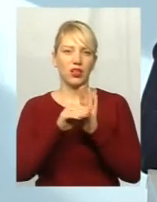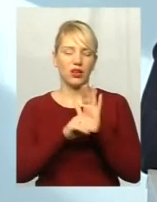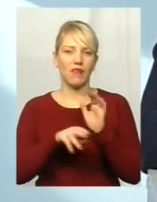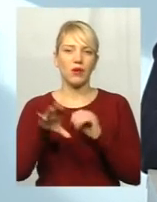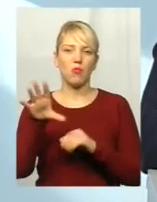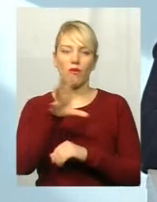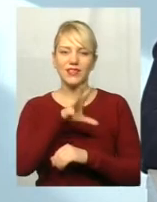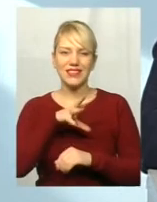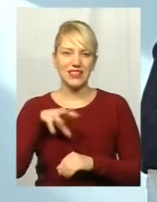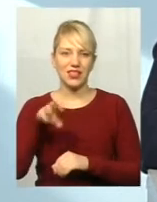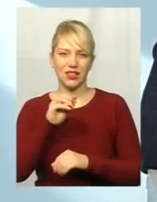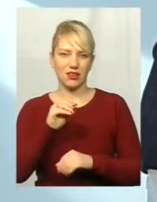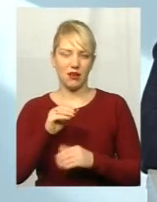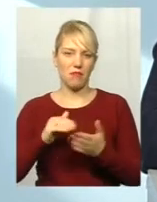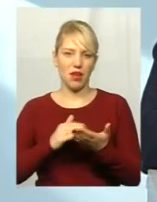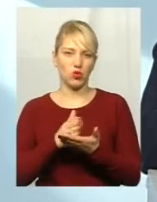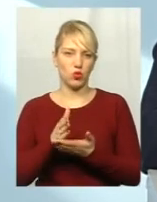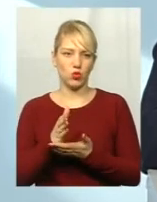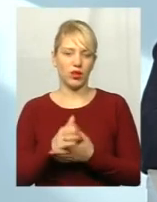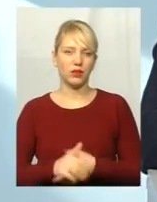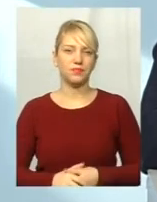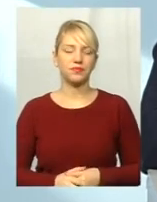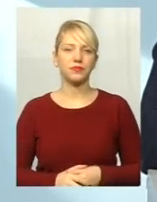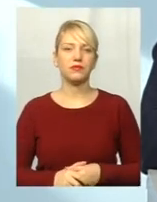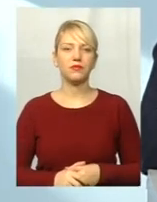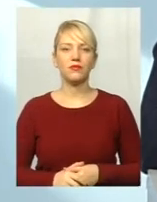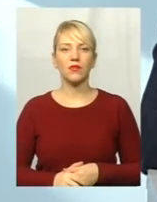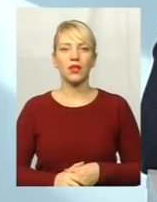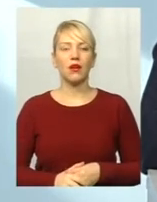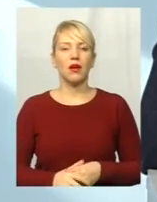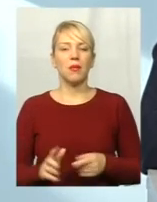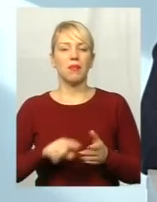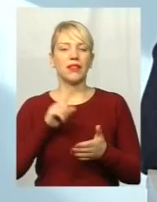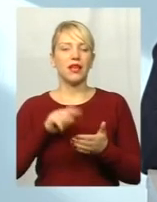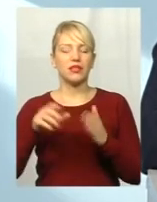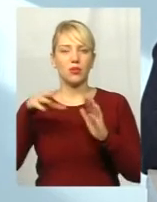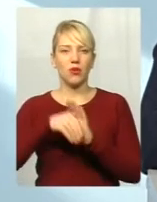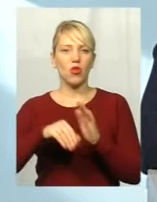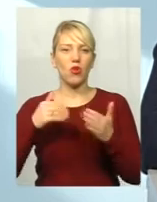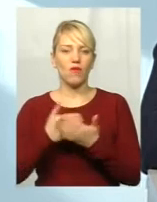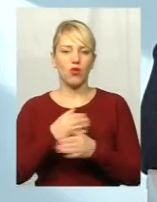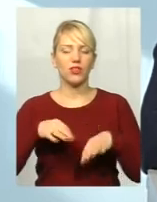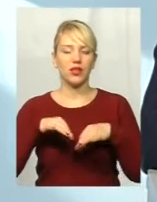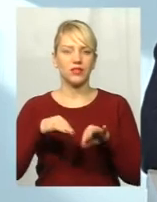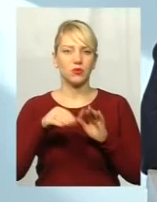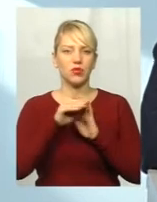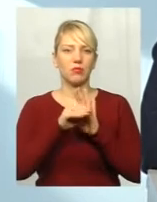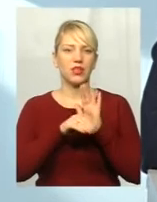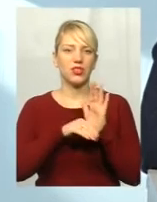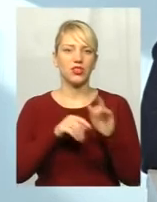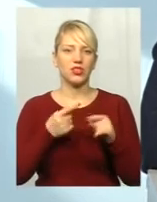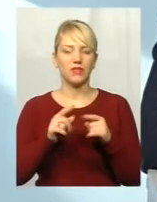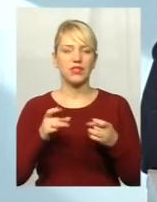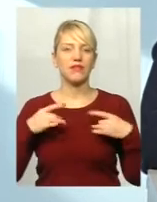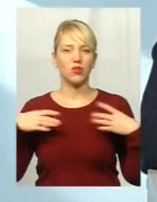маршрутах. Тому що питання якраз запровадження нової транспортної бережі безпосередньо в